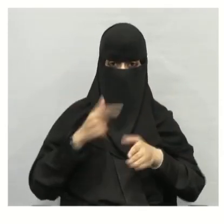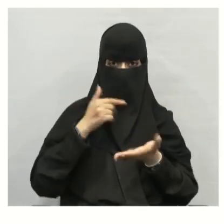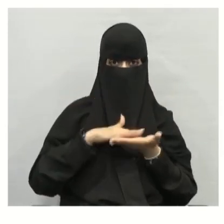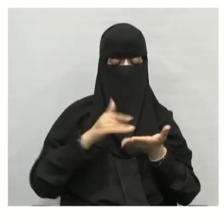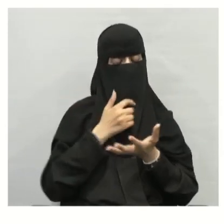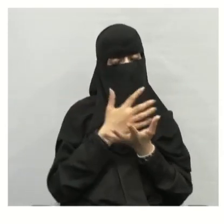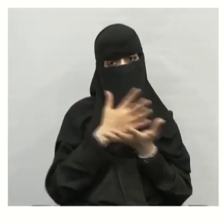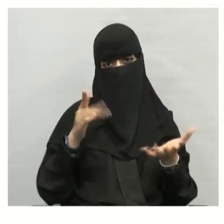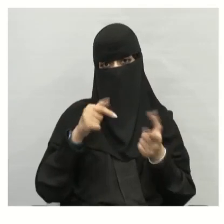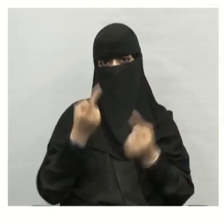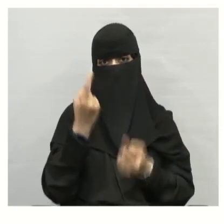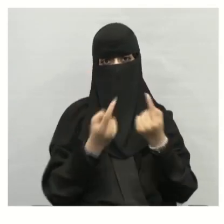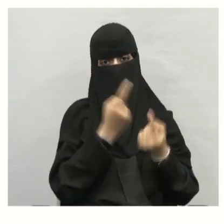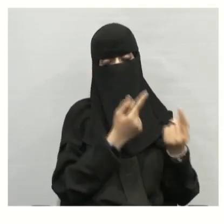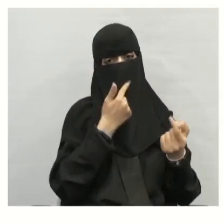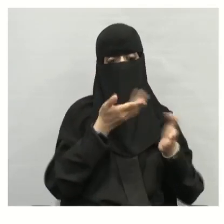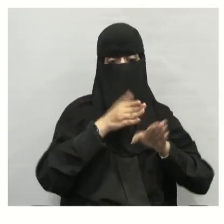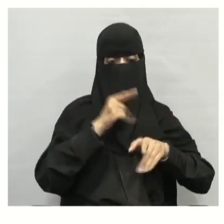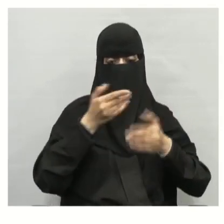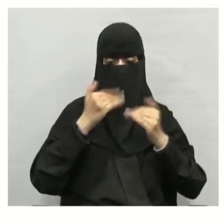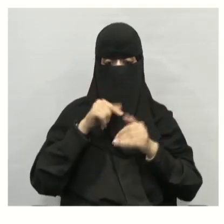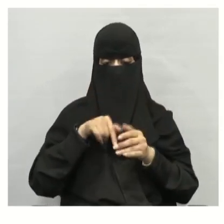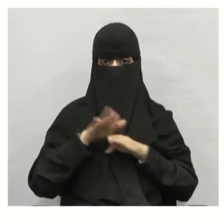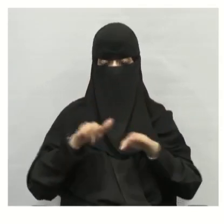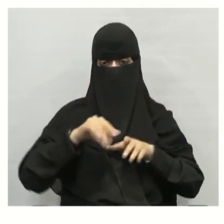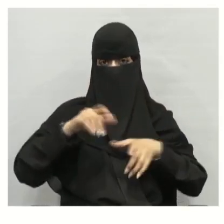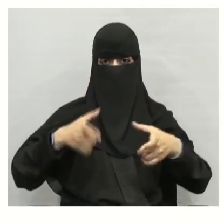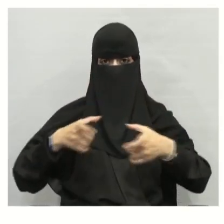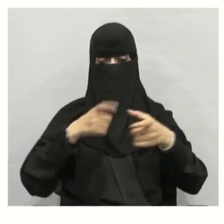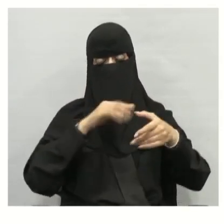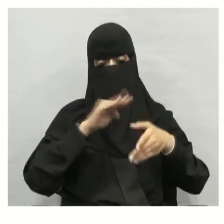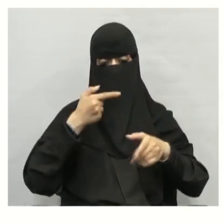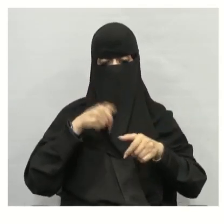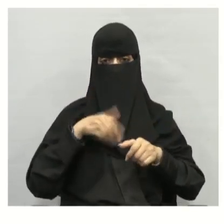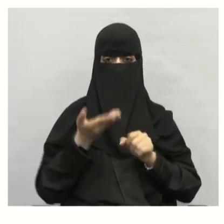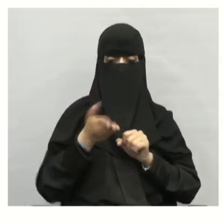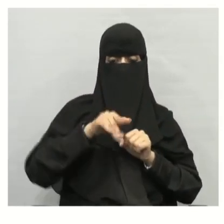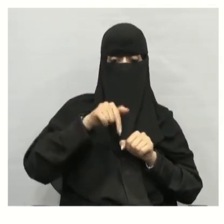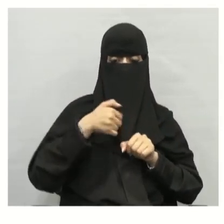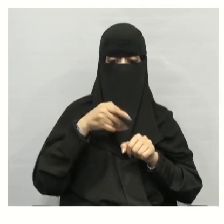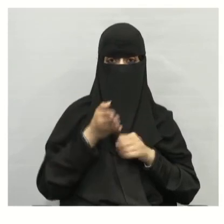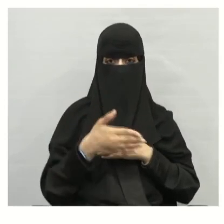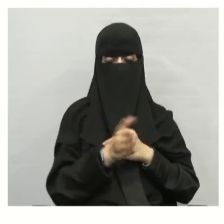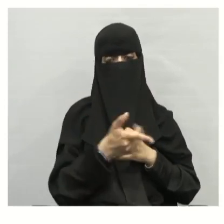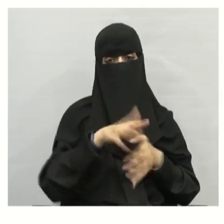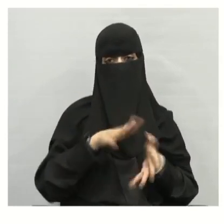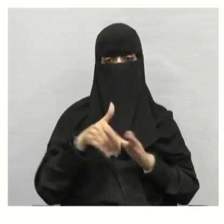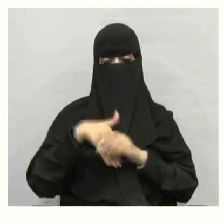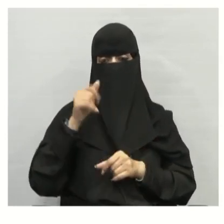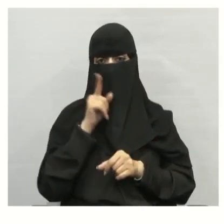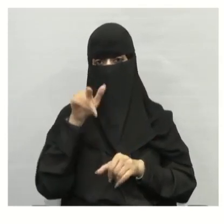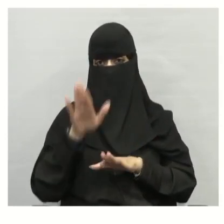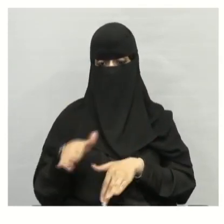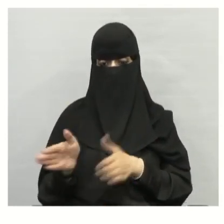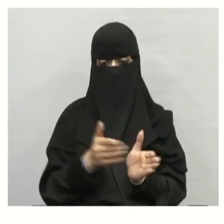ضرر كبير للنباتات عندما يسقط على البحيرات والأنهار يسبب مقتل الأسماك وبعض المخلوقات